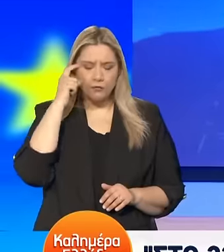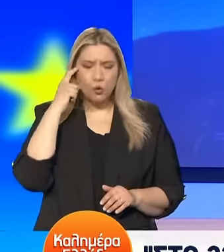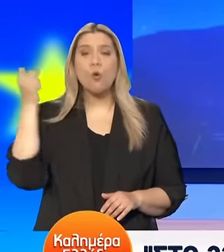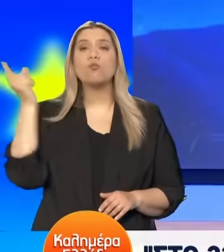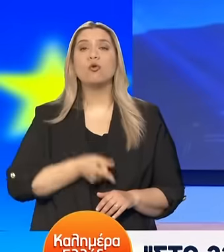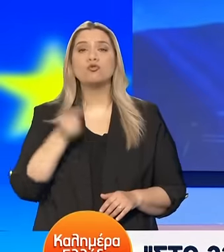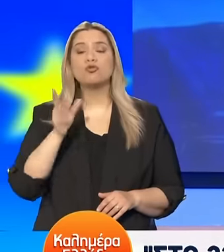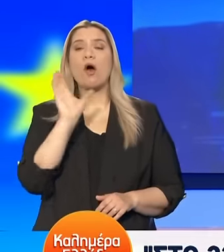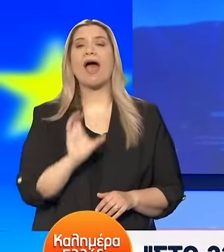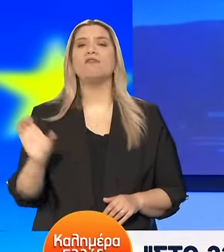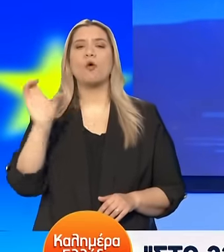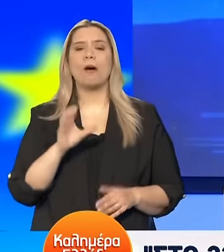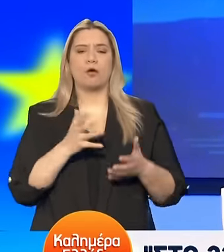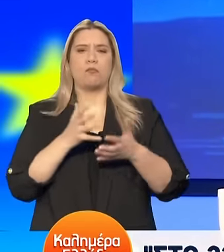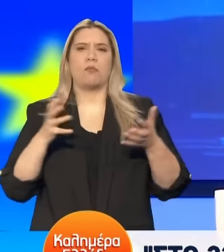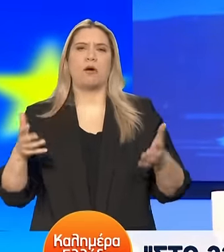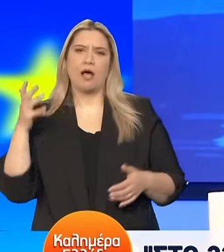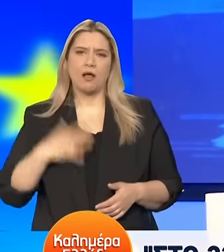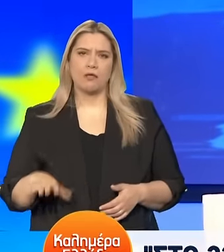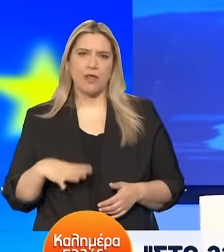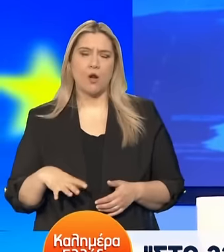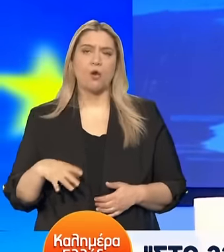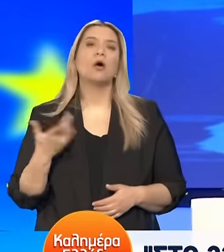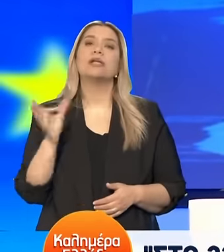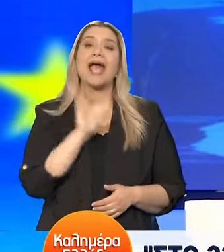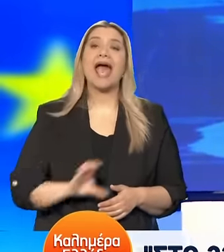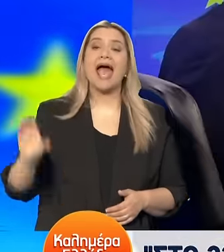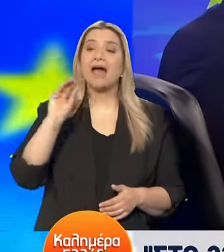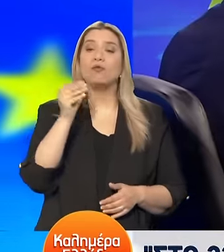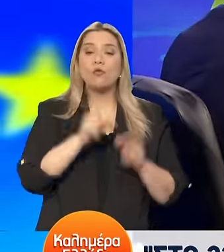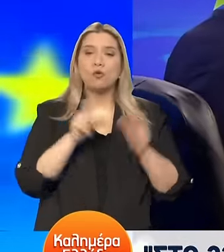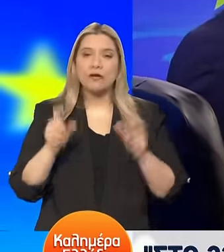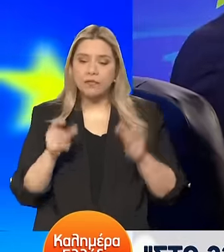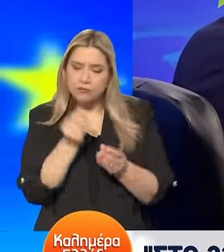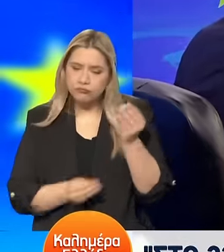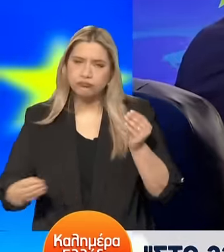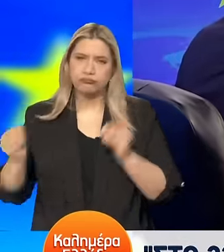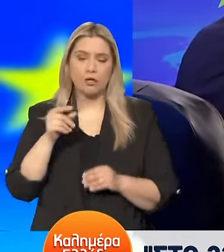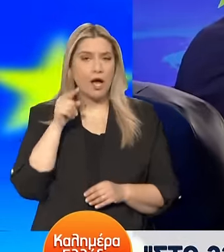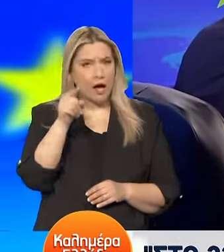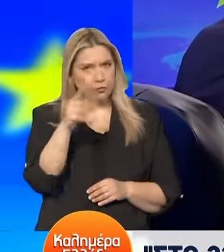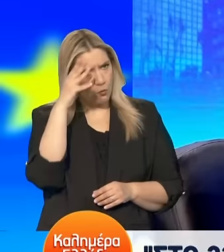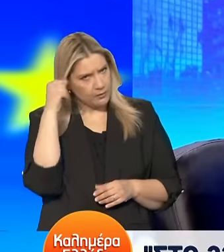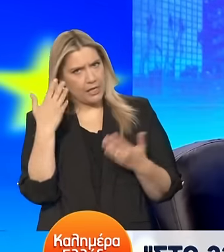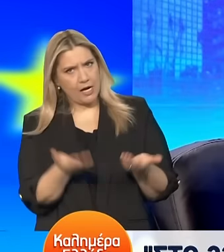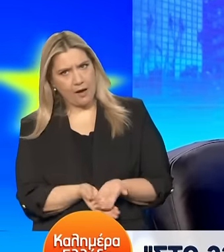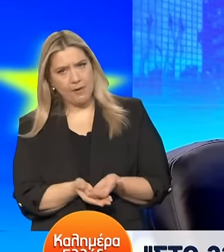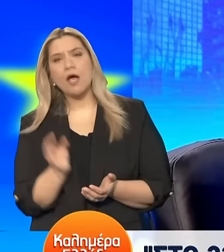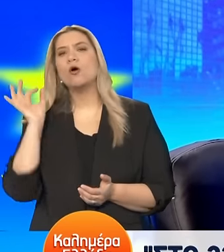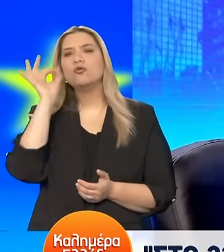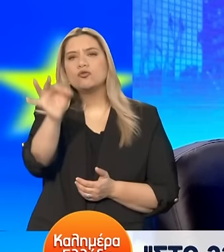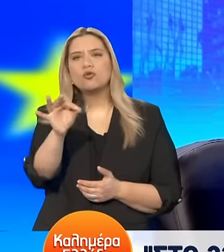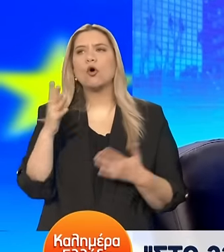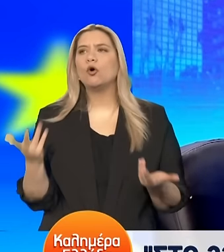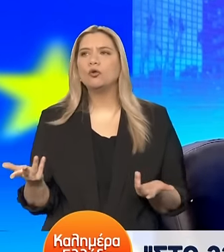των ευρωεκλογών Και προφανώς να εκλέξουμε και το μεγαλύτερο αριθμό των ευρωβουλευτών Γιατί ξεχνάμε ότι οι ευρωεκλογές αυτές γίνονται Για να κατανοίμουμε τους 21